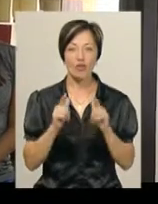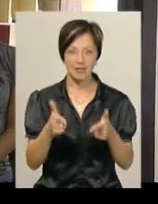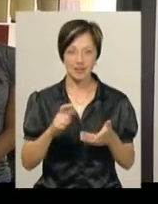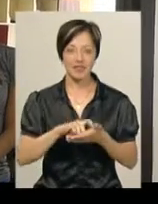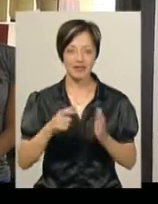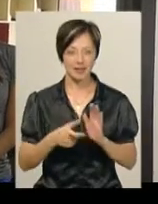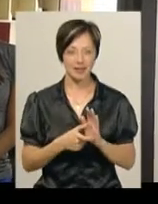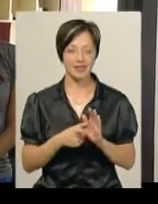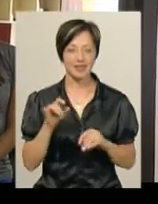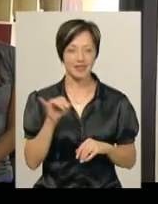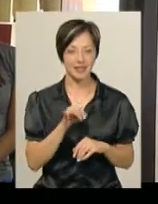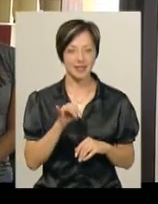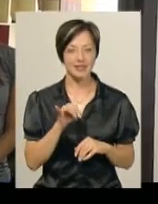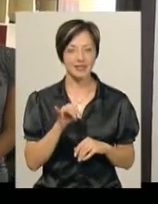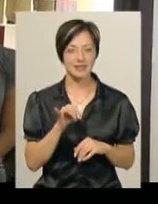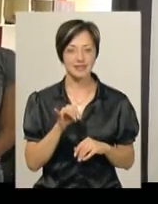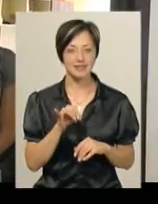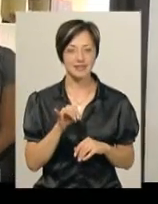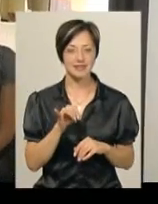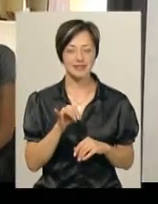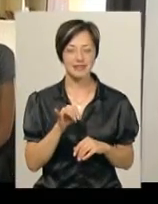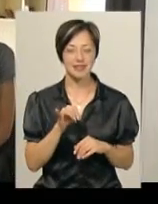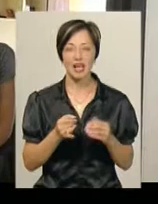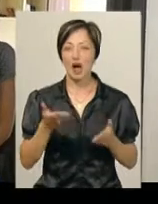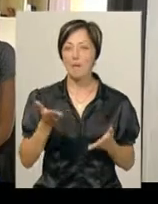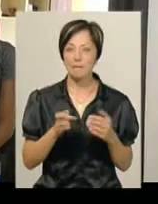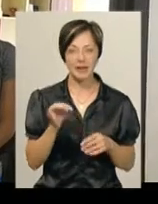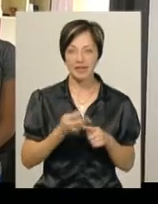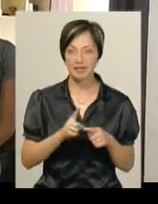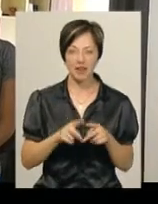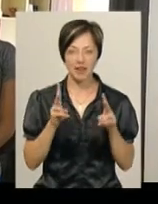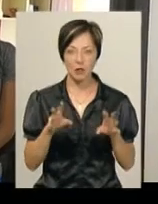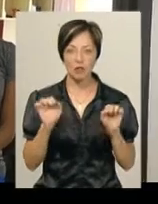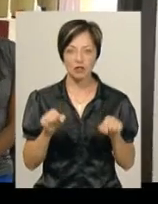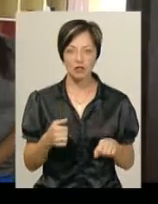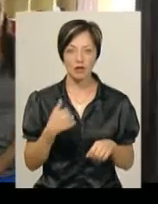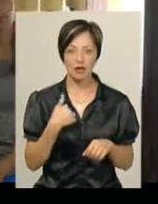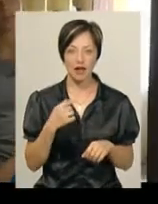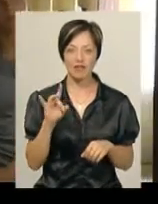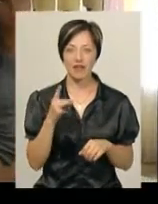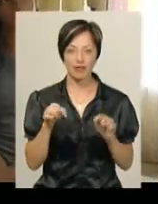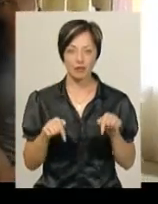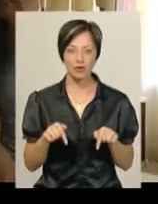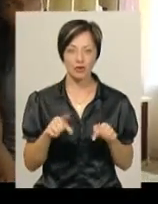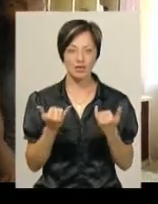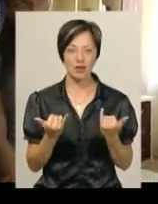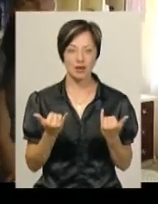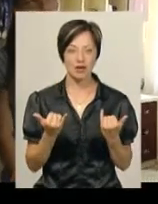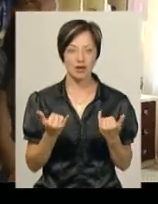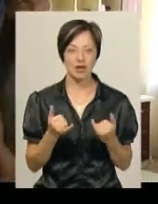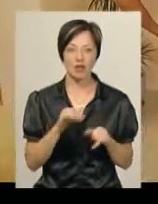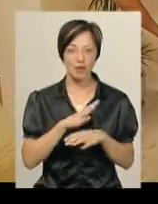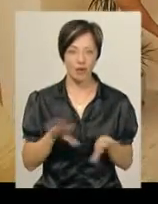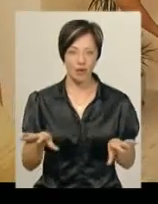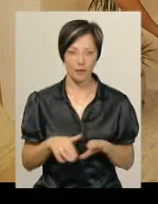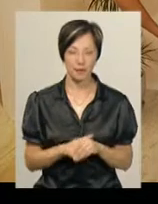так би мовити. І, звичайно, якби не ця квартира, то, можливо, мене в Рівному зараз могло би і